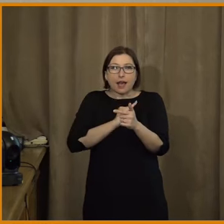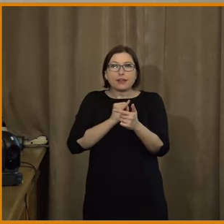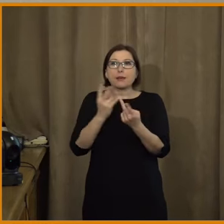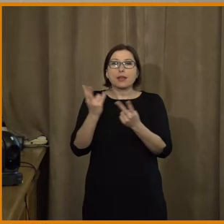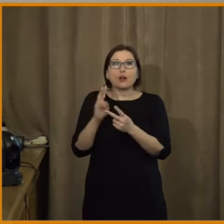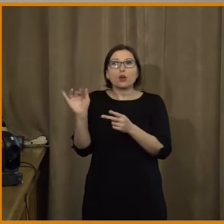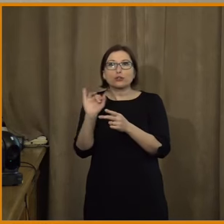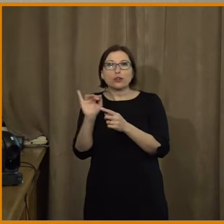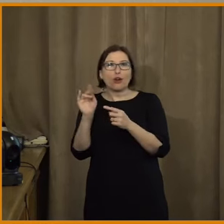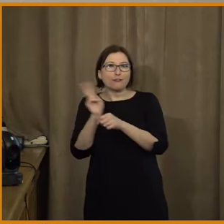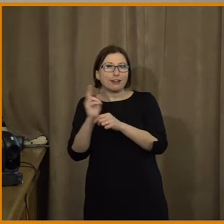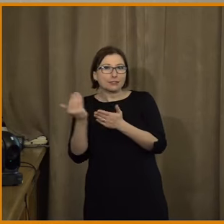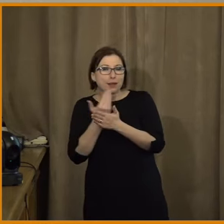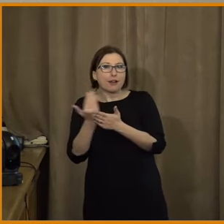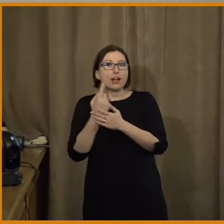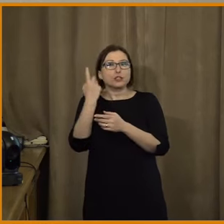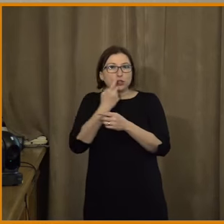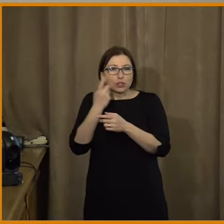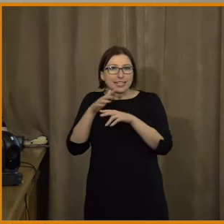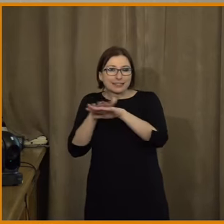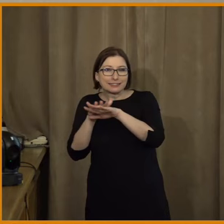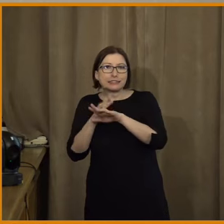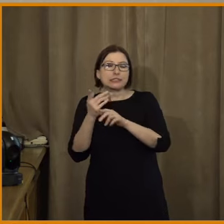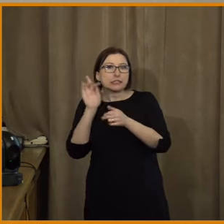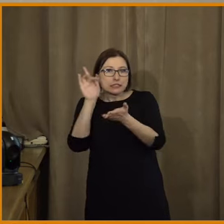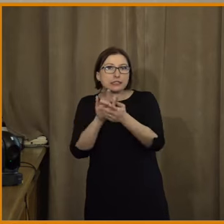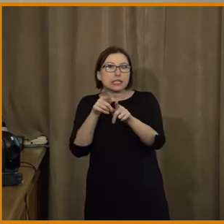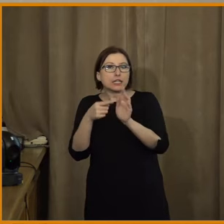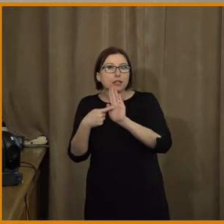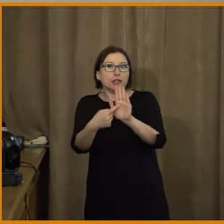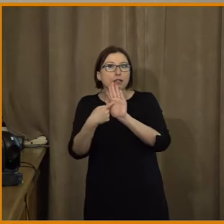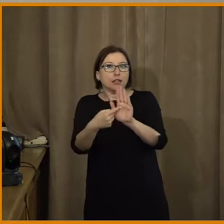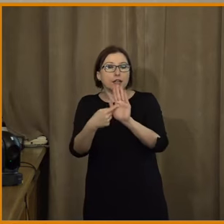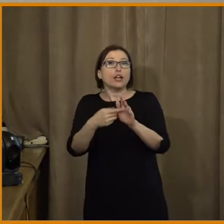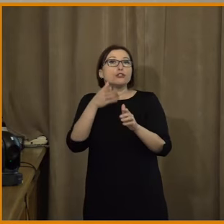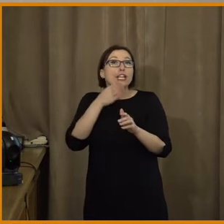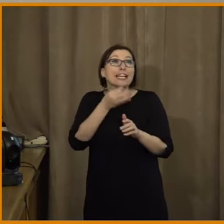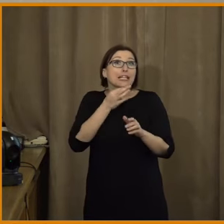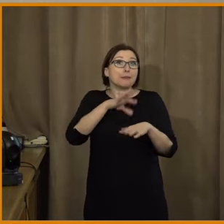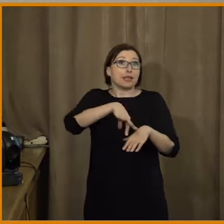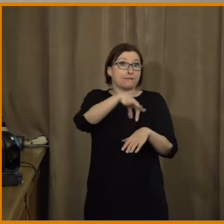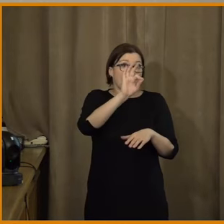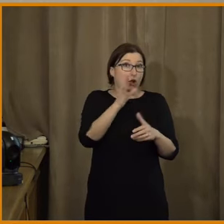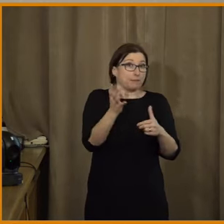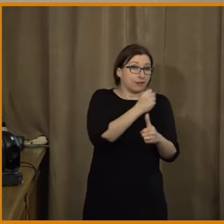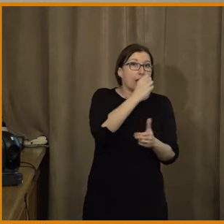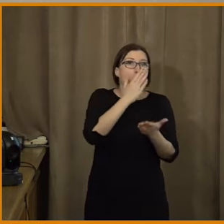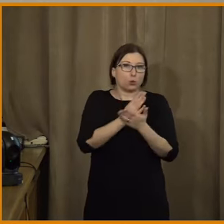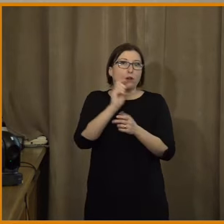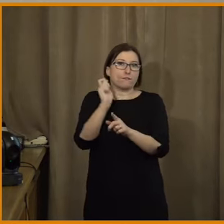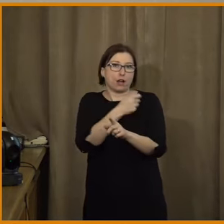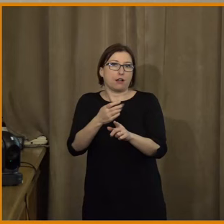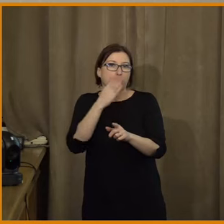strany toho sociálního média a případně dalších architivu, o tom se můžeme bavit potom, proti tomu agresivně zasáhnout.